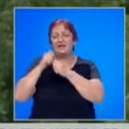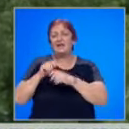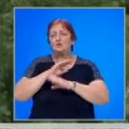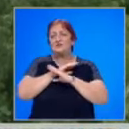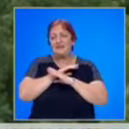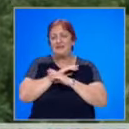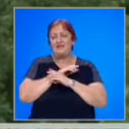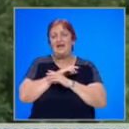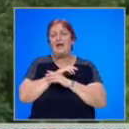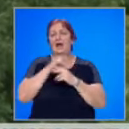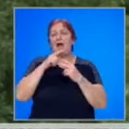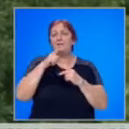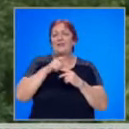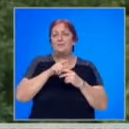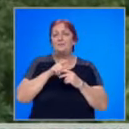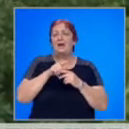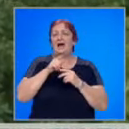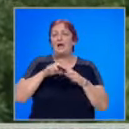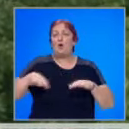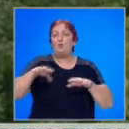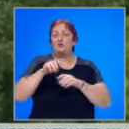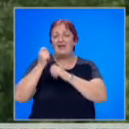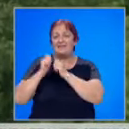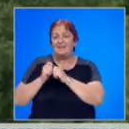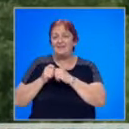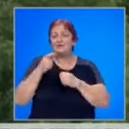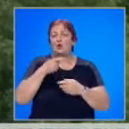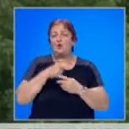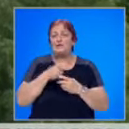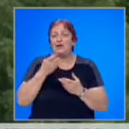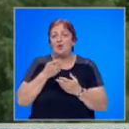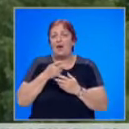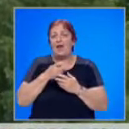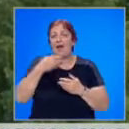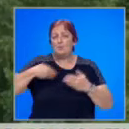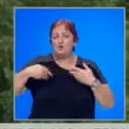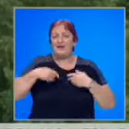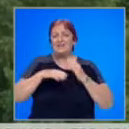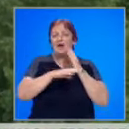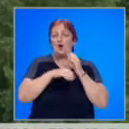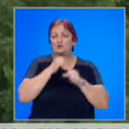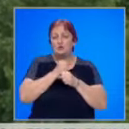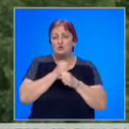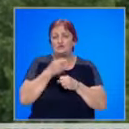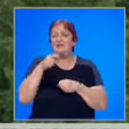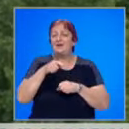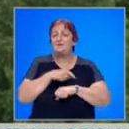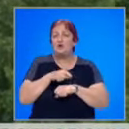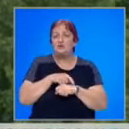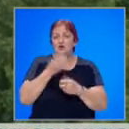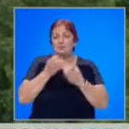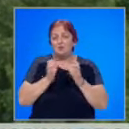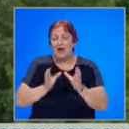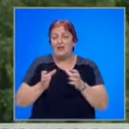загиналите, както и в община Сандански, откъдето пък е пострадалият горски служител. Иначе към този час